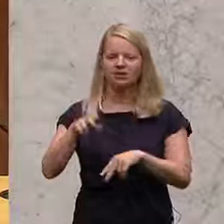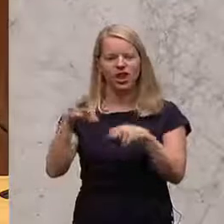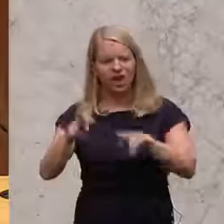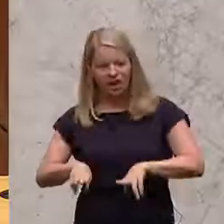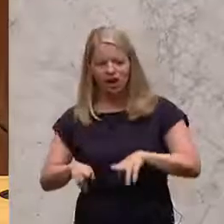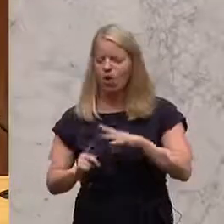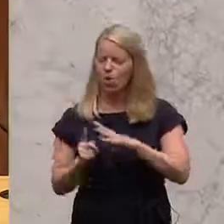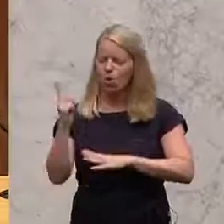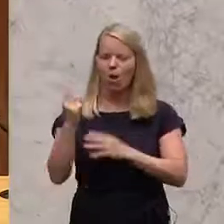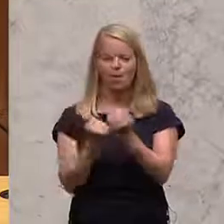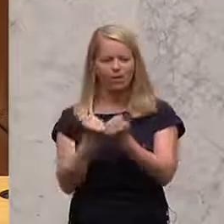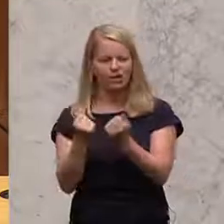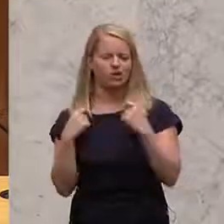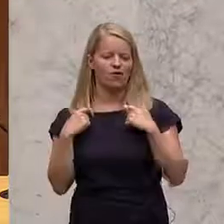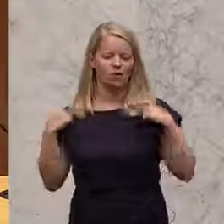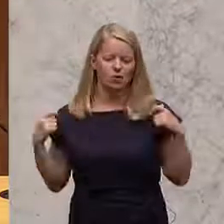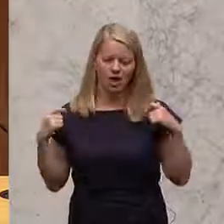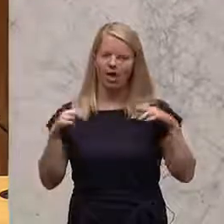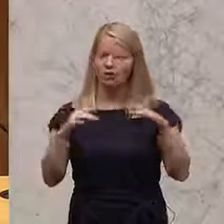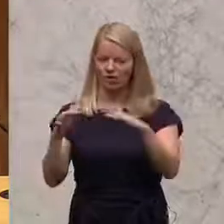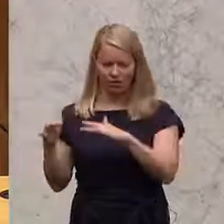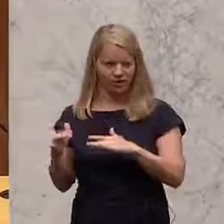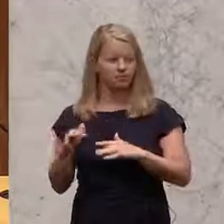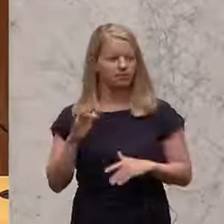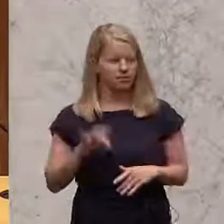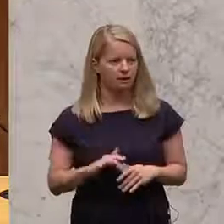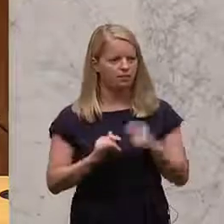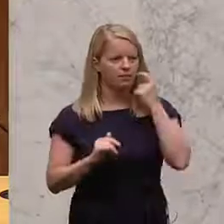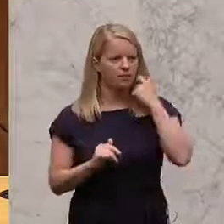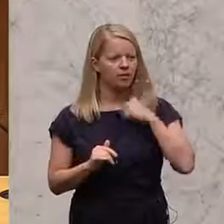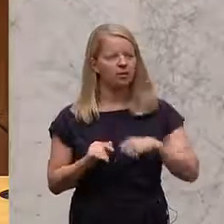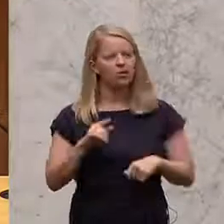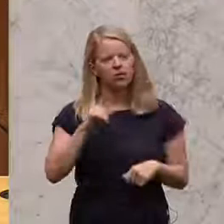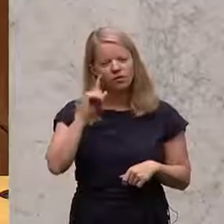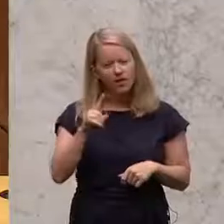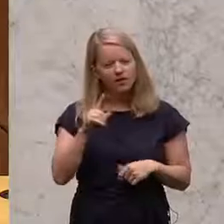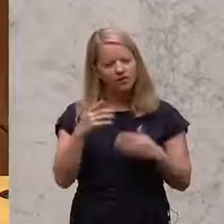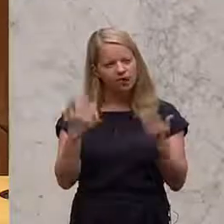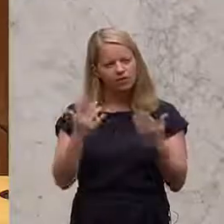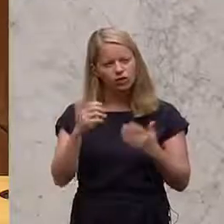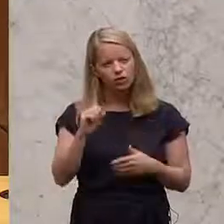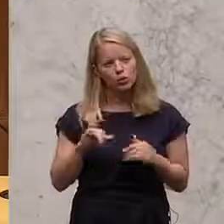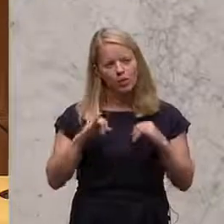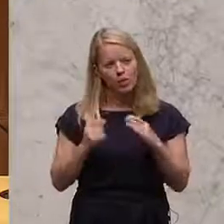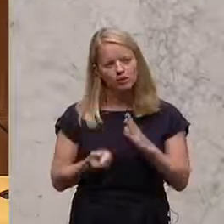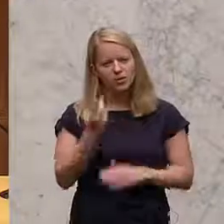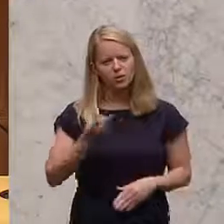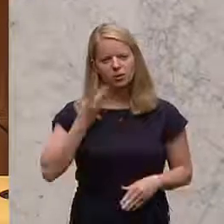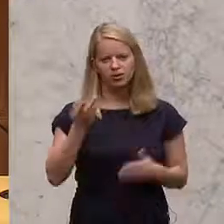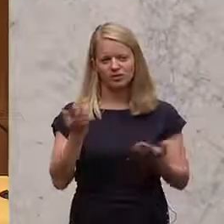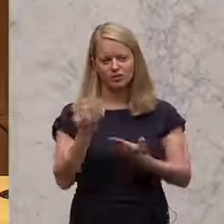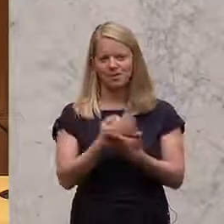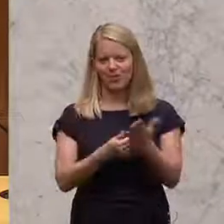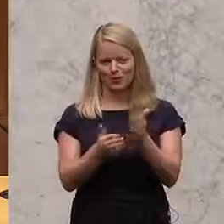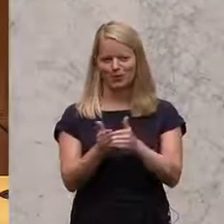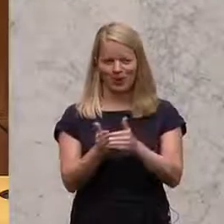hohe politische Funktionäre und so weiter. Und wissen Sie, worauf die Südtiroler besonders stolz sind? Es ist ihr Bildungssystem.